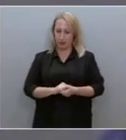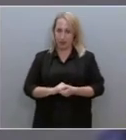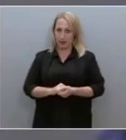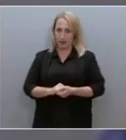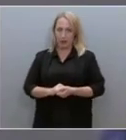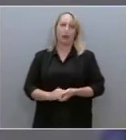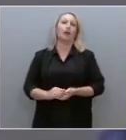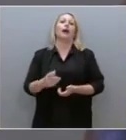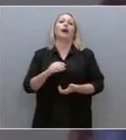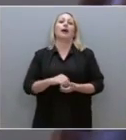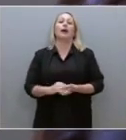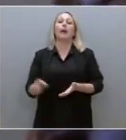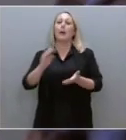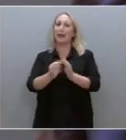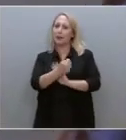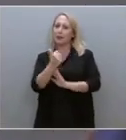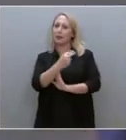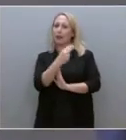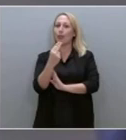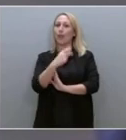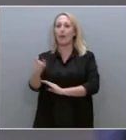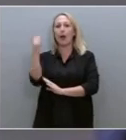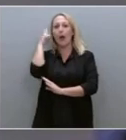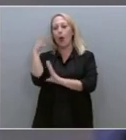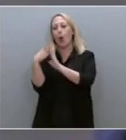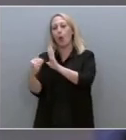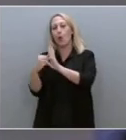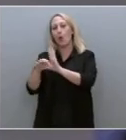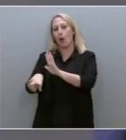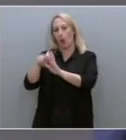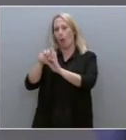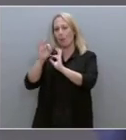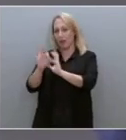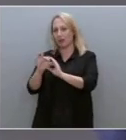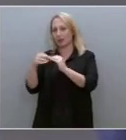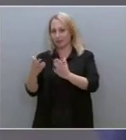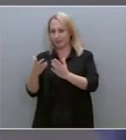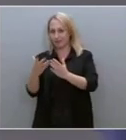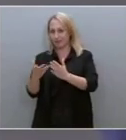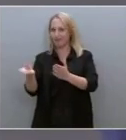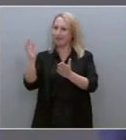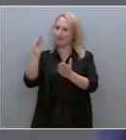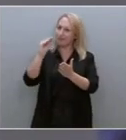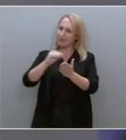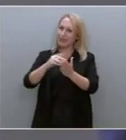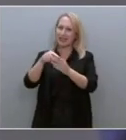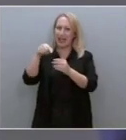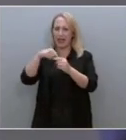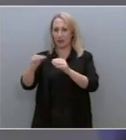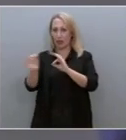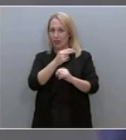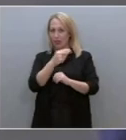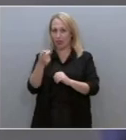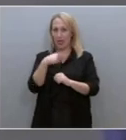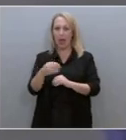Θα επιστρέψω στις παρακολουθήσεις και τις υποκλοπές αν και υπάρχει μία ακόμη διάσταση, εκφοβιστικές